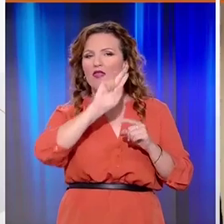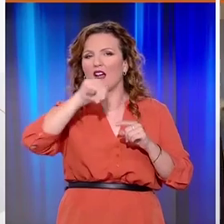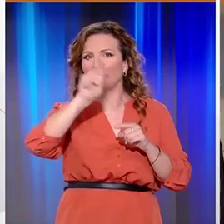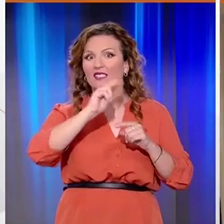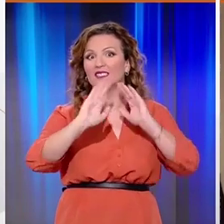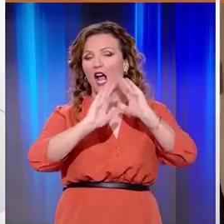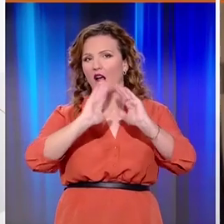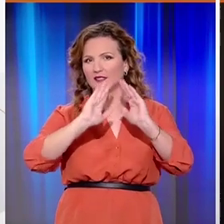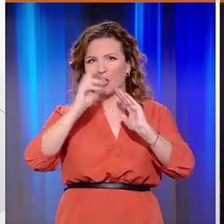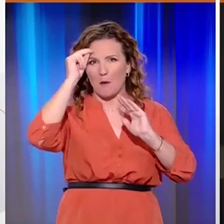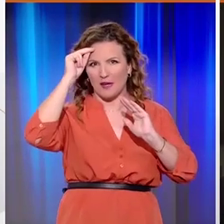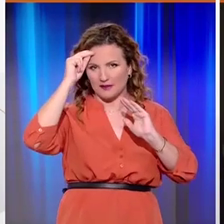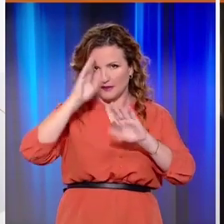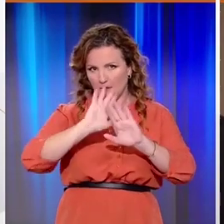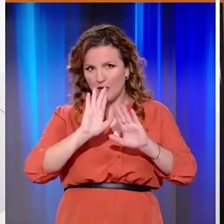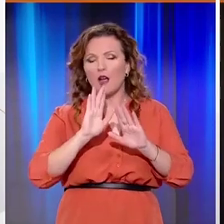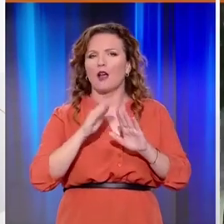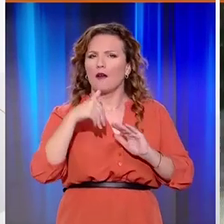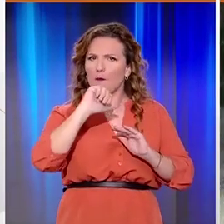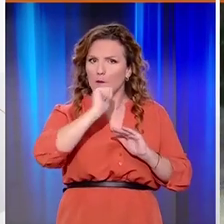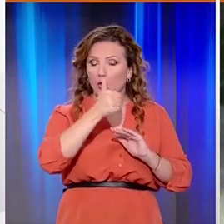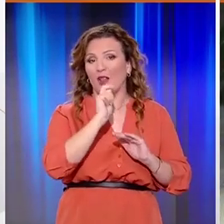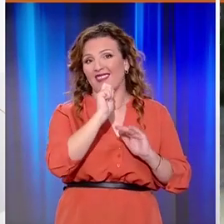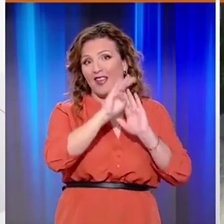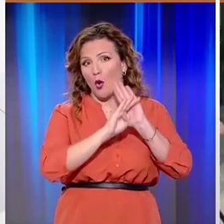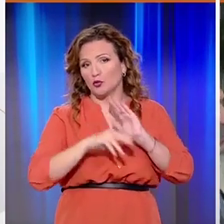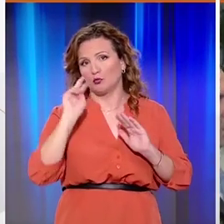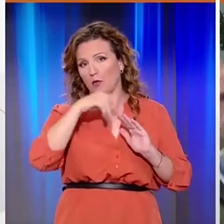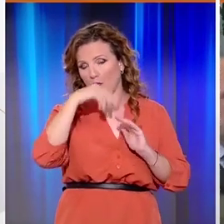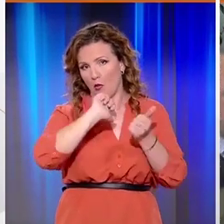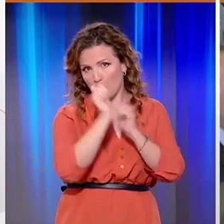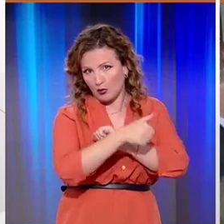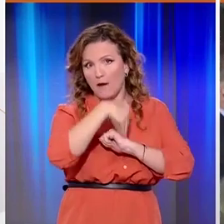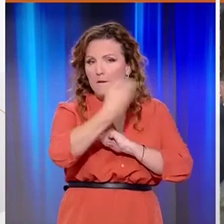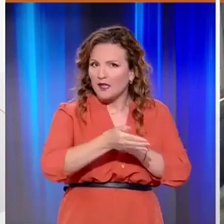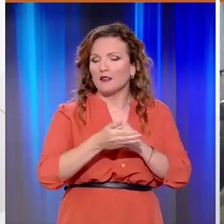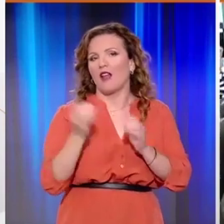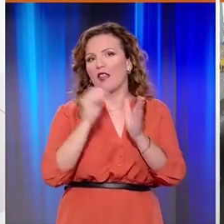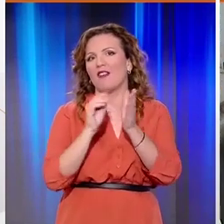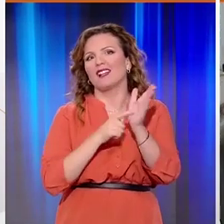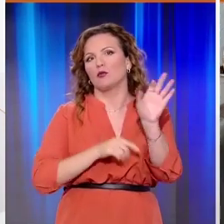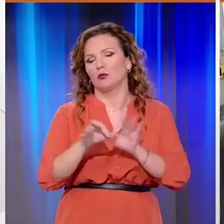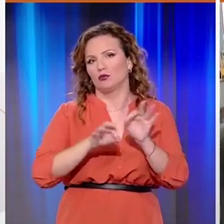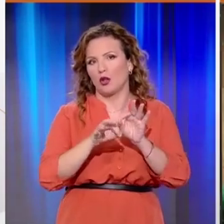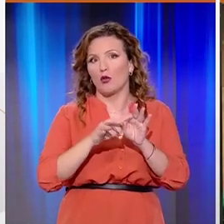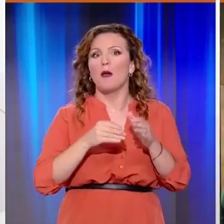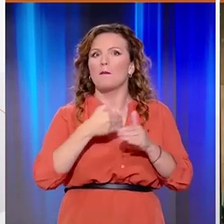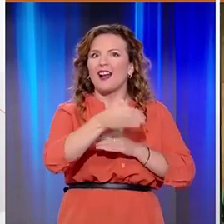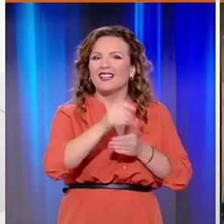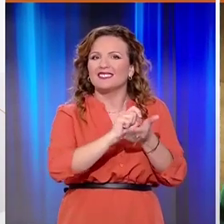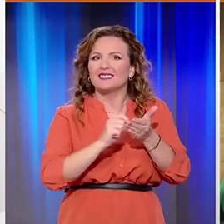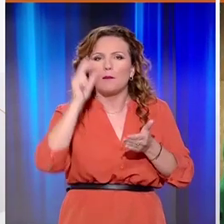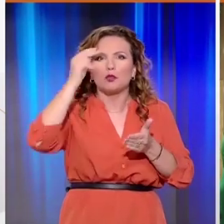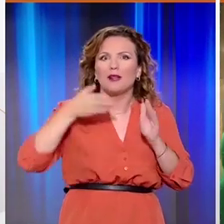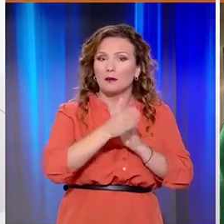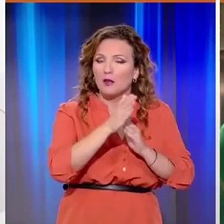σε νομοσχέδιο που θα περάσει αμέσως μετά τις προγραμματικές δηλώσεις. Μάλιστα θα δοθεί παράταση στην υποβολή των μηχανογραφικών, ενώ η